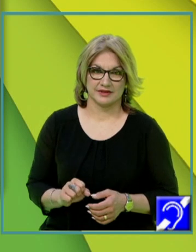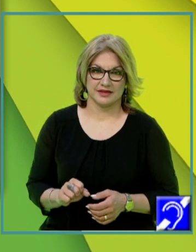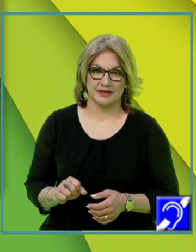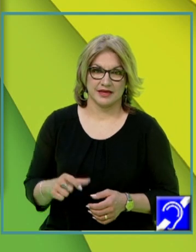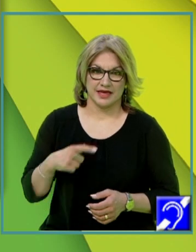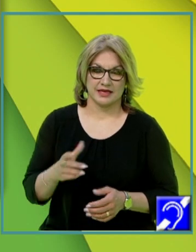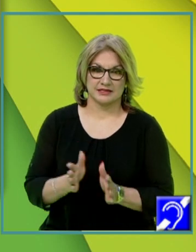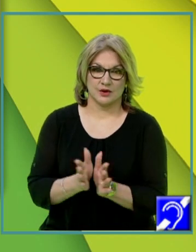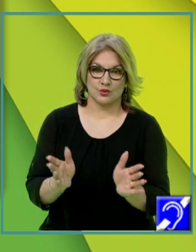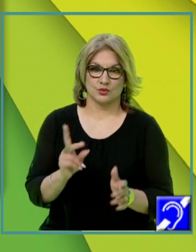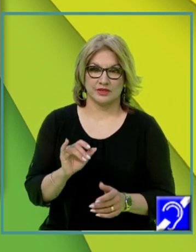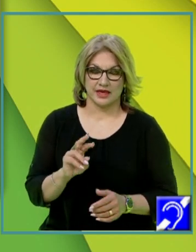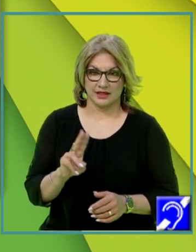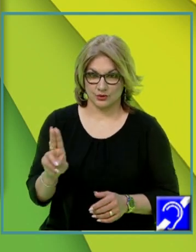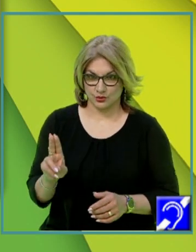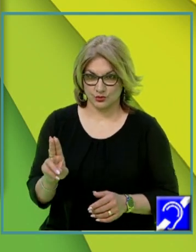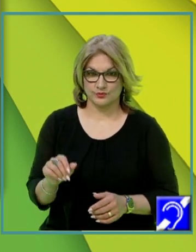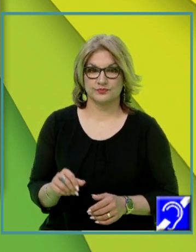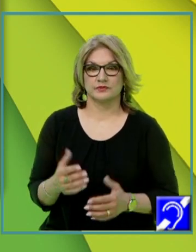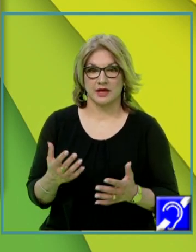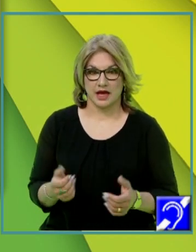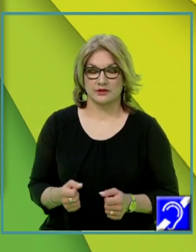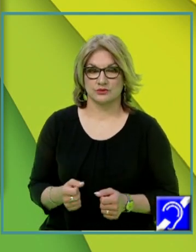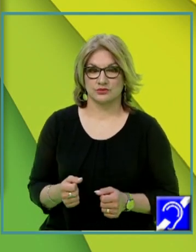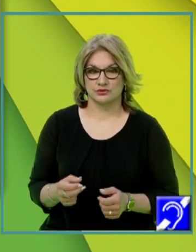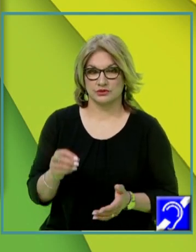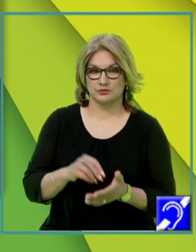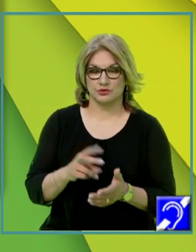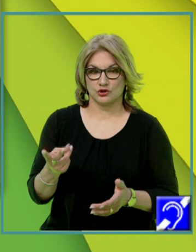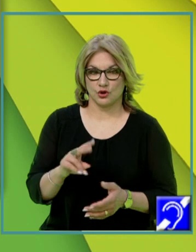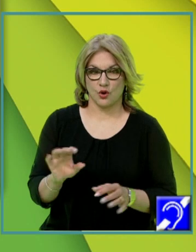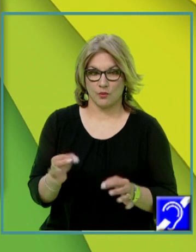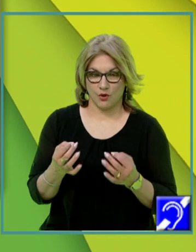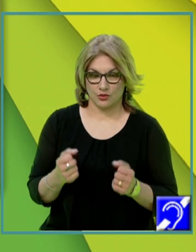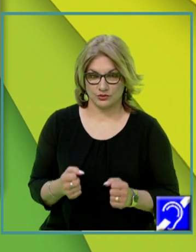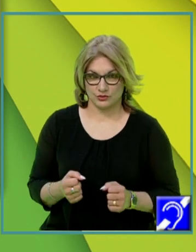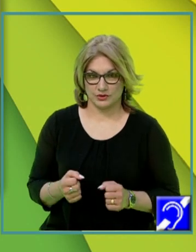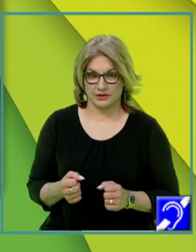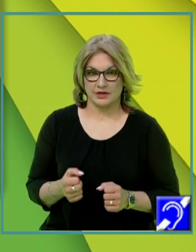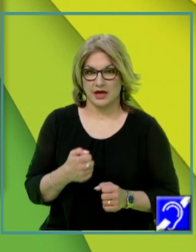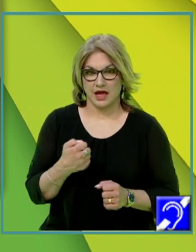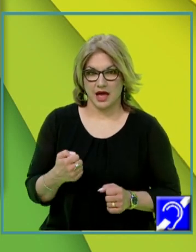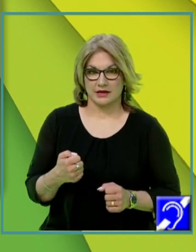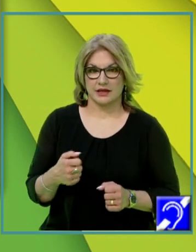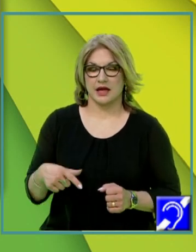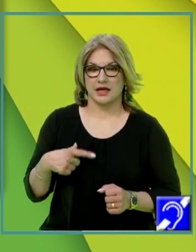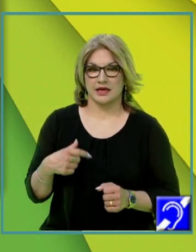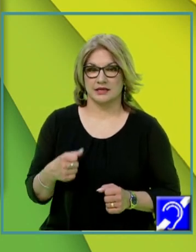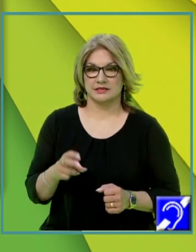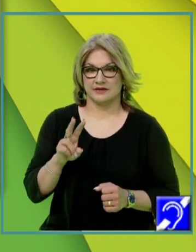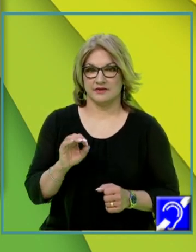unghiul diedru atunci exprimând area în două moduri deci am exprimat că area este odată